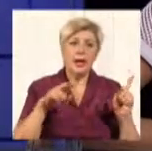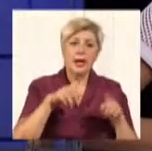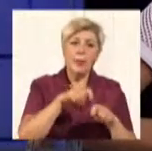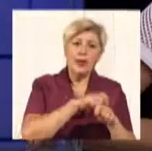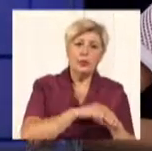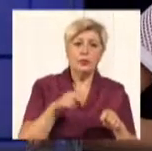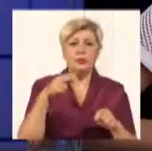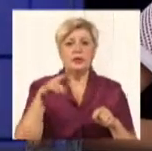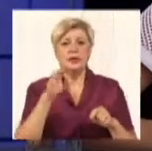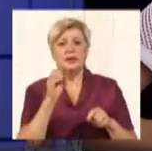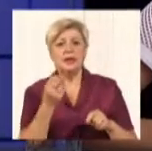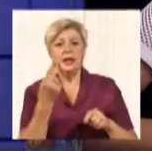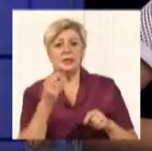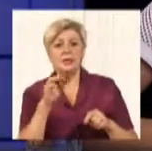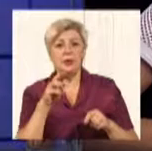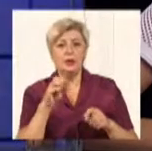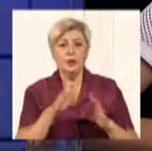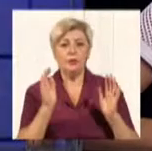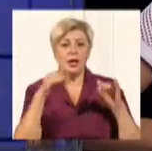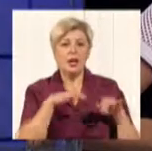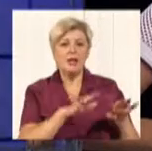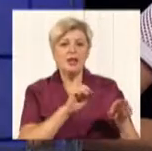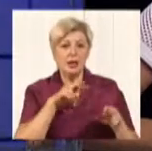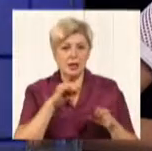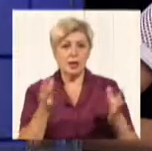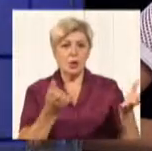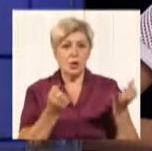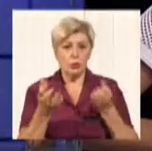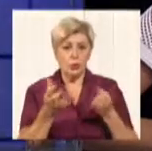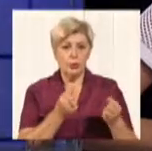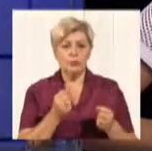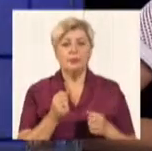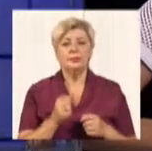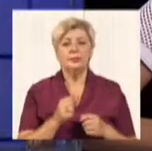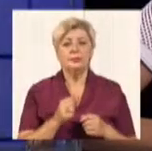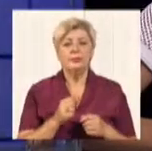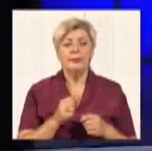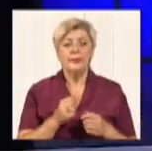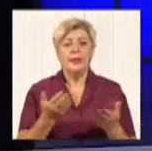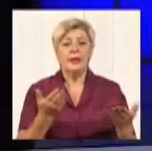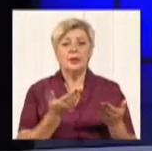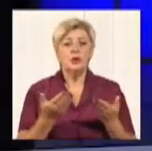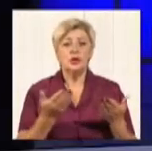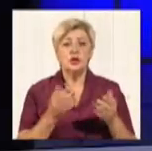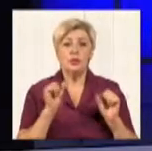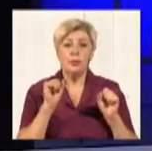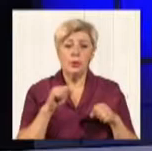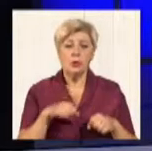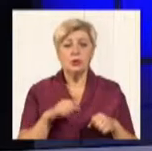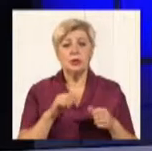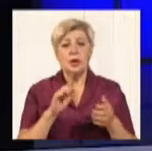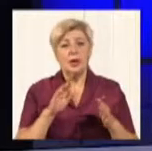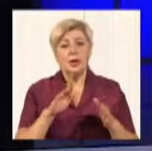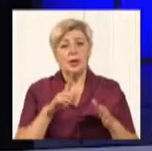хвилі, тобто, обов'язково, щоб там був дециметровий діапазон. А чи можуть містяни, так, або